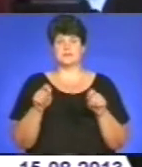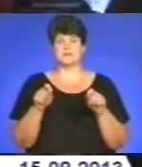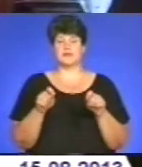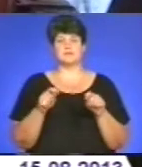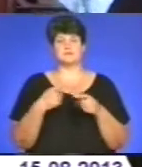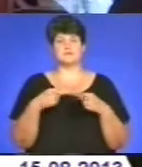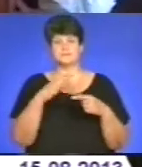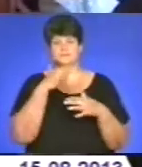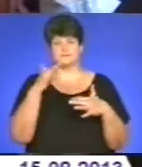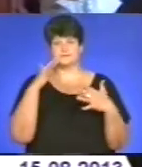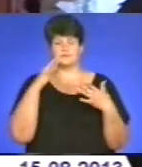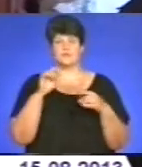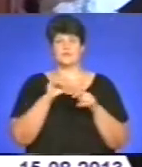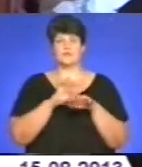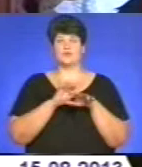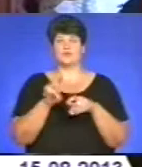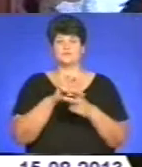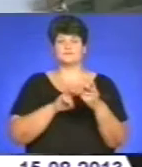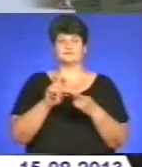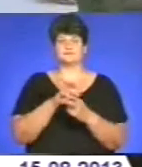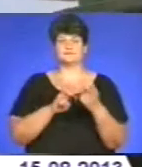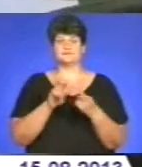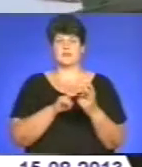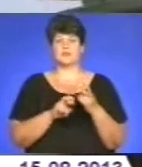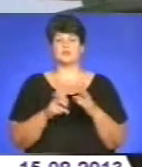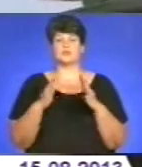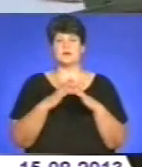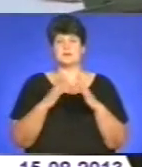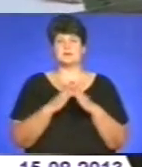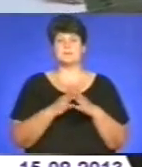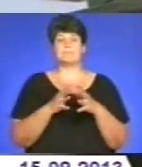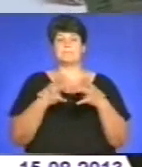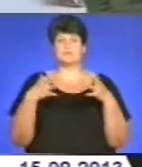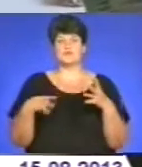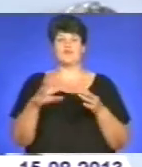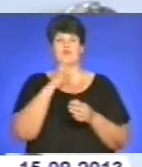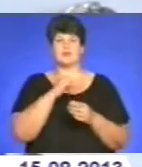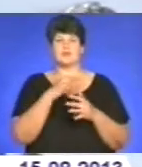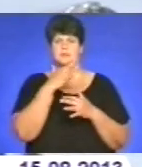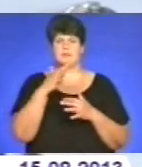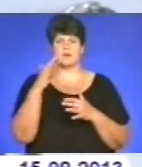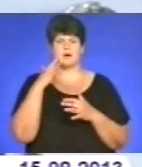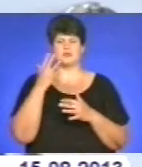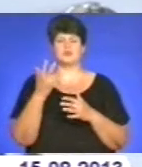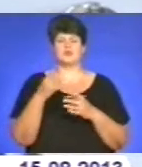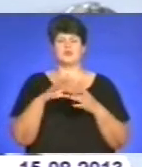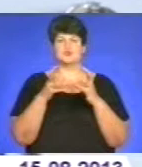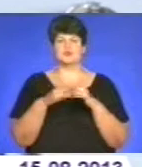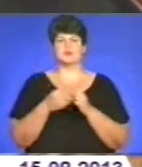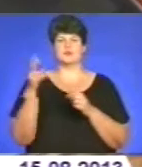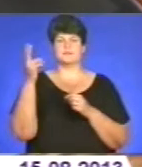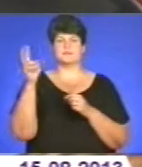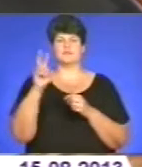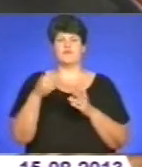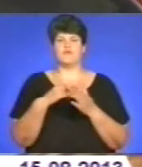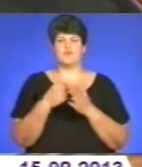За рештою фактів правоохоронці проводять розшукові заходи. З помешкань тернополян злодії здебільшого викрадали чималі суми у валюті, ювеліальні вироби, мобільні